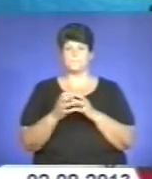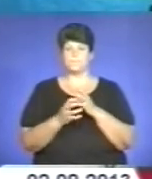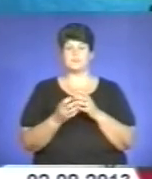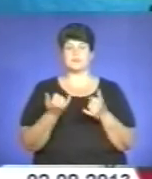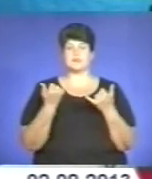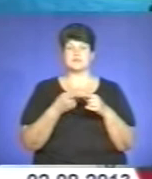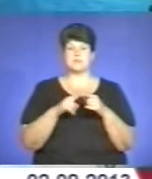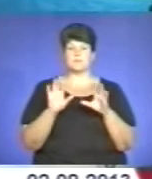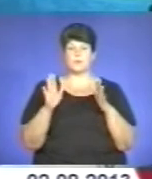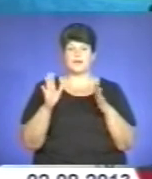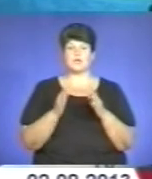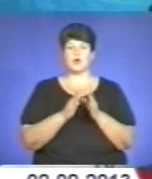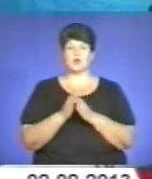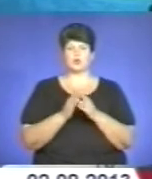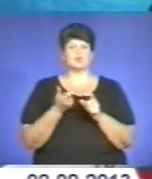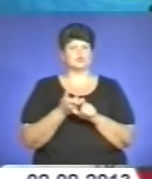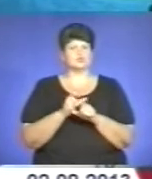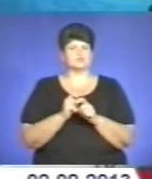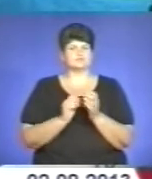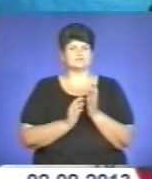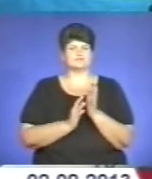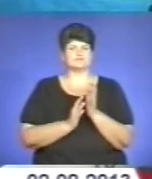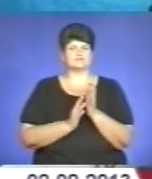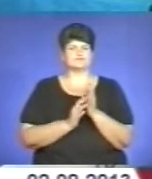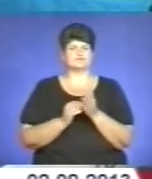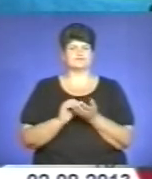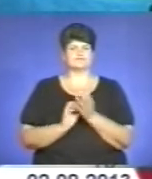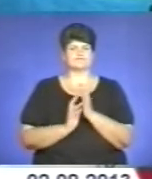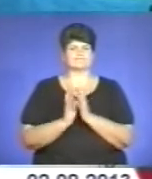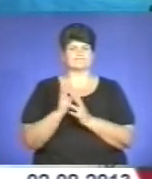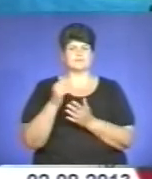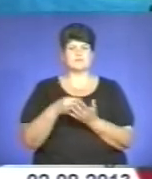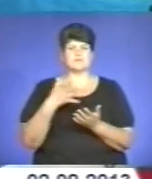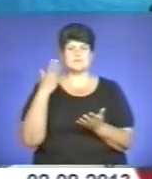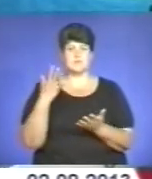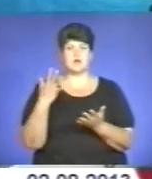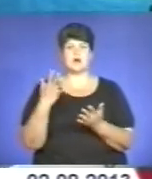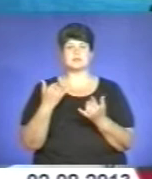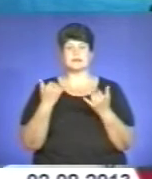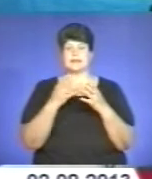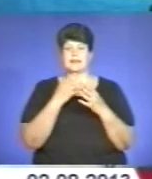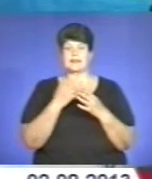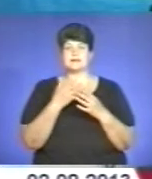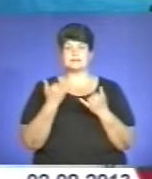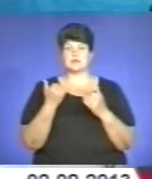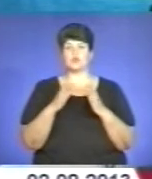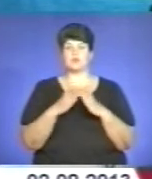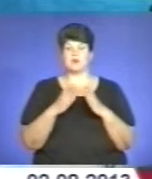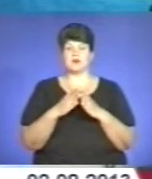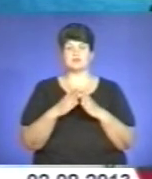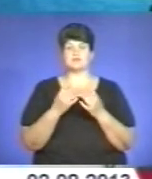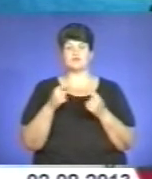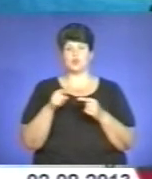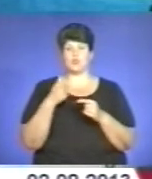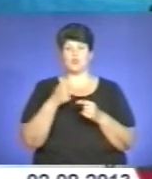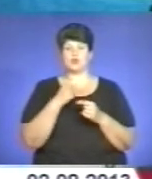момент огірок дуже різко піднявся, тому що був, як то кажуть, птичний, а зараз вже домашній. Ну, домашній, що того